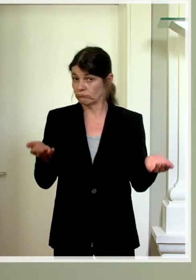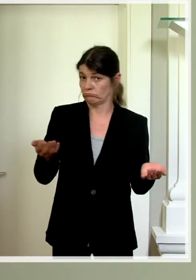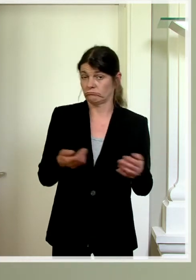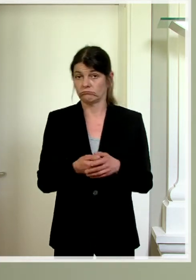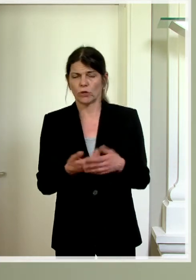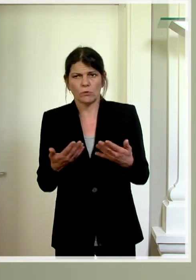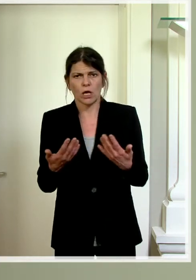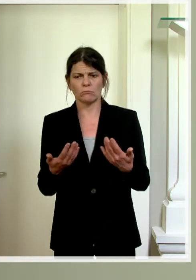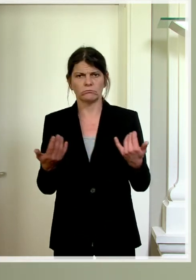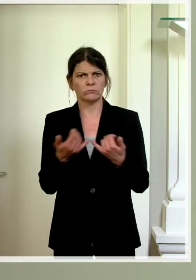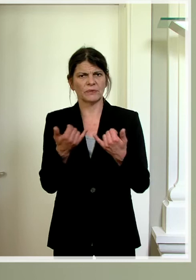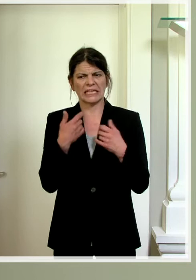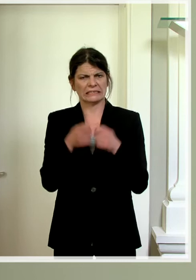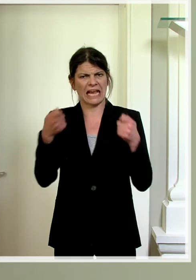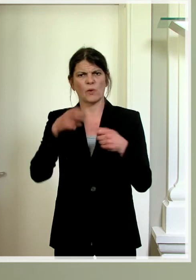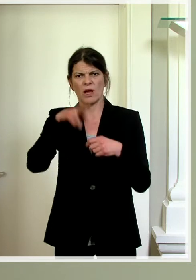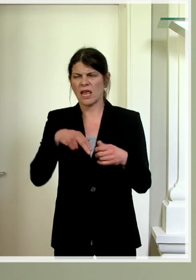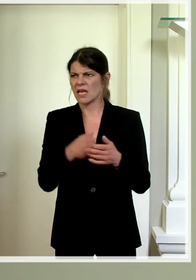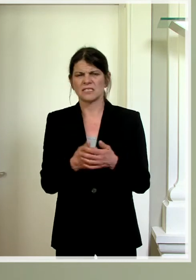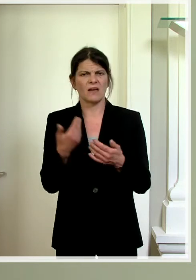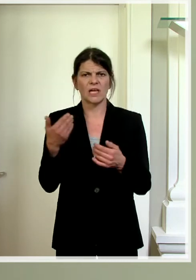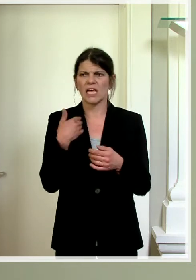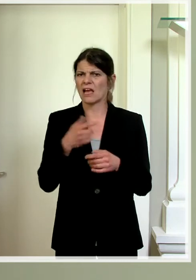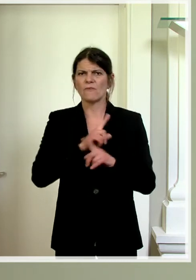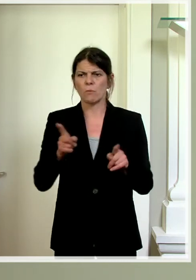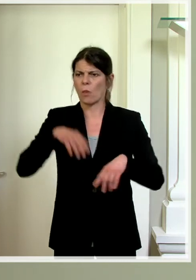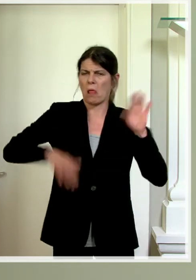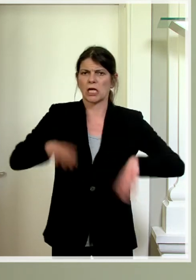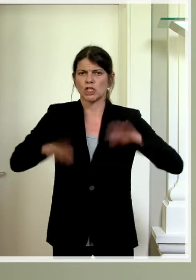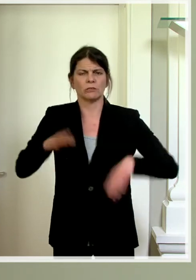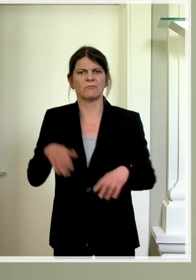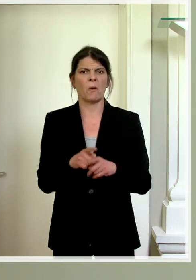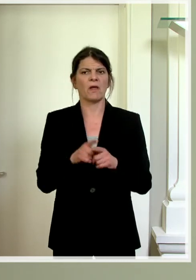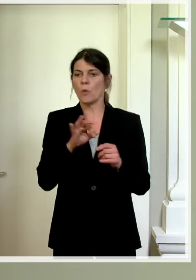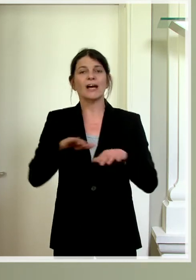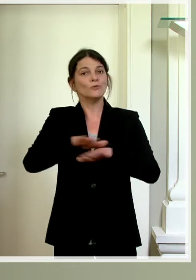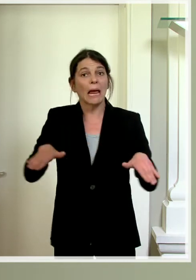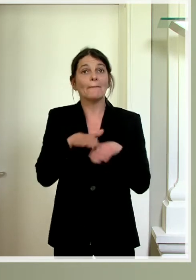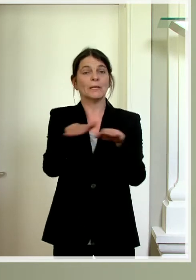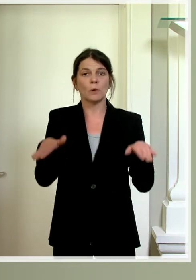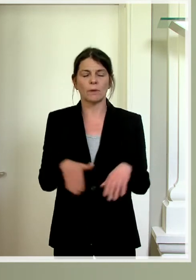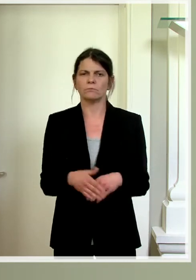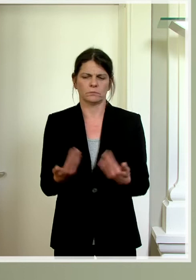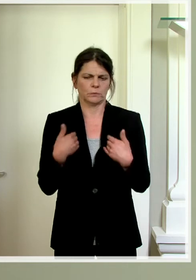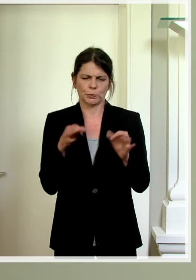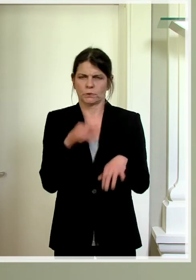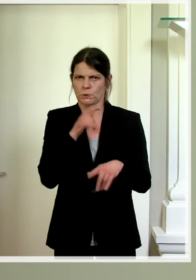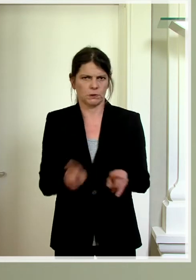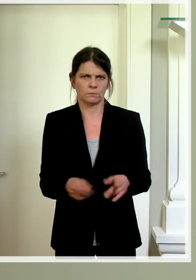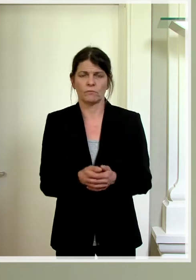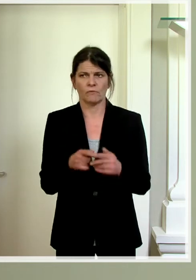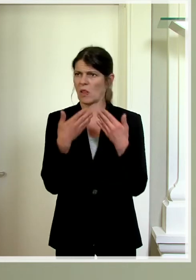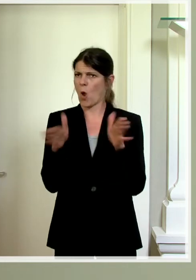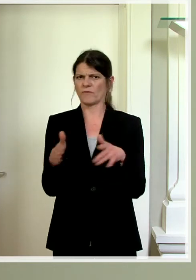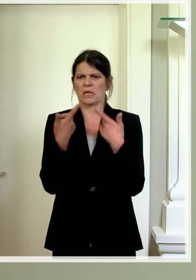Benutzung frei. Also das, was man in der Zeitung gelesen hat, dass man nicht planschen darf und nur schwimmen, das gilt bei uns nicht. Wenn sie